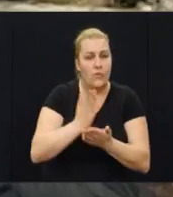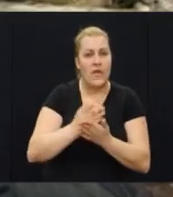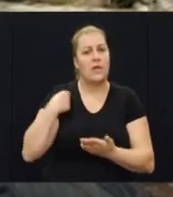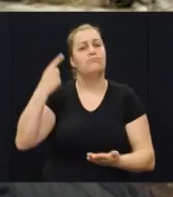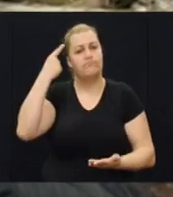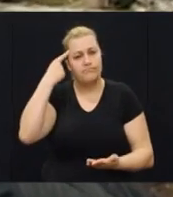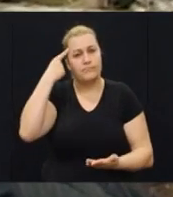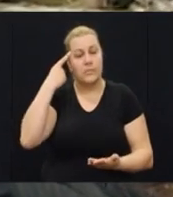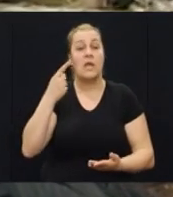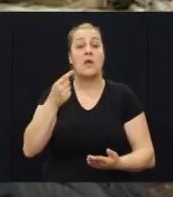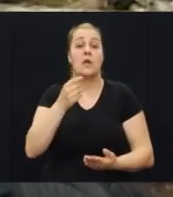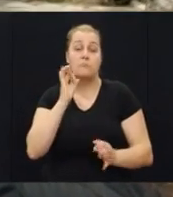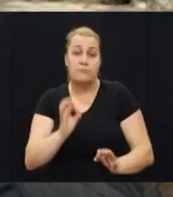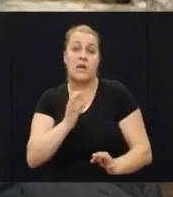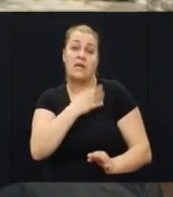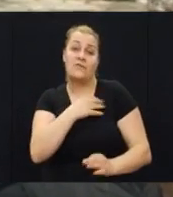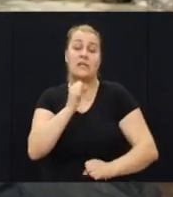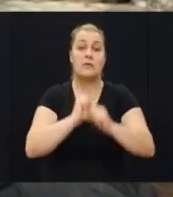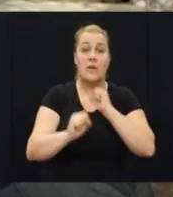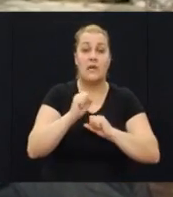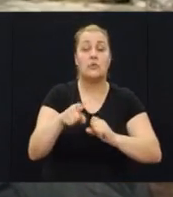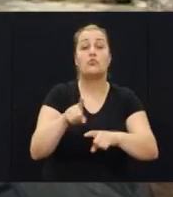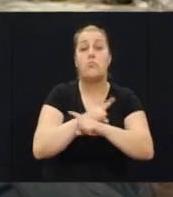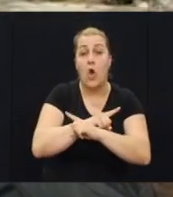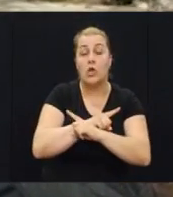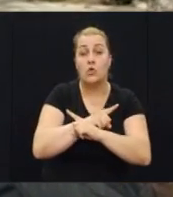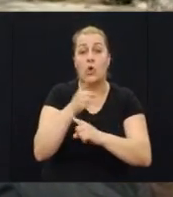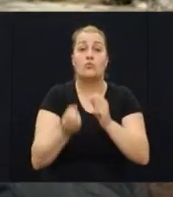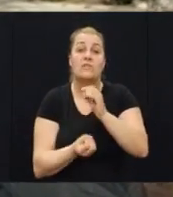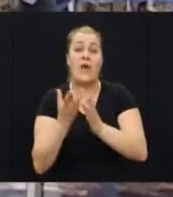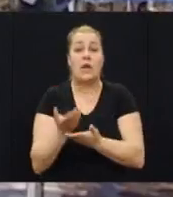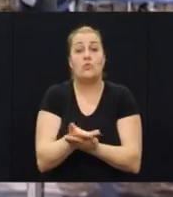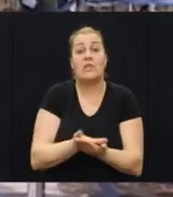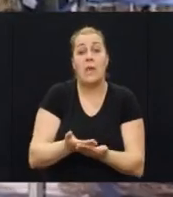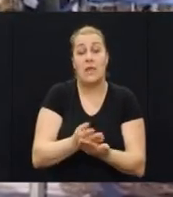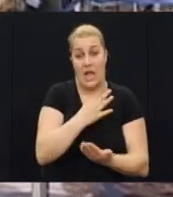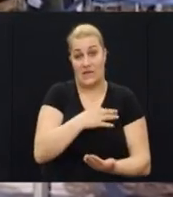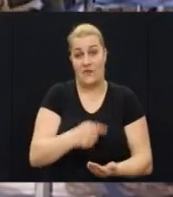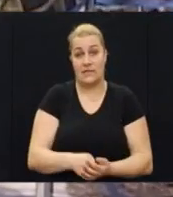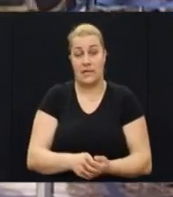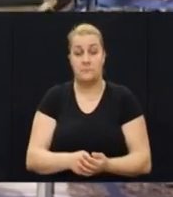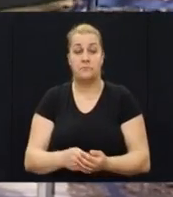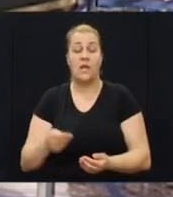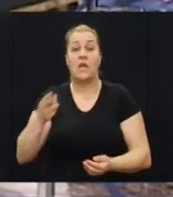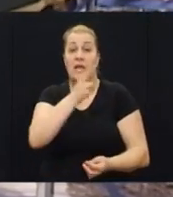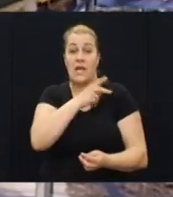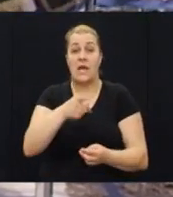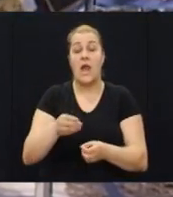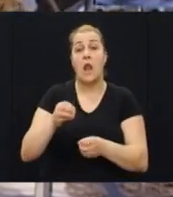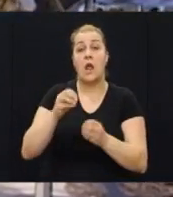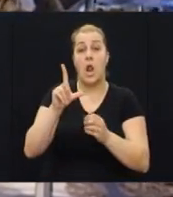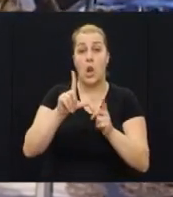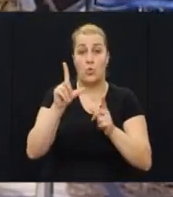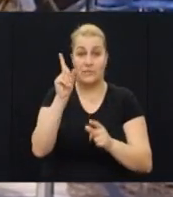da su upravo hrvatski branitelji, oni poginili u temeljima stvaranja Republike Hrvatske. General Zbora i sredionik akcije